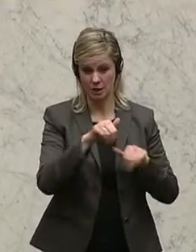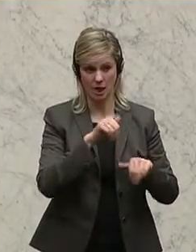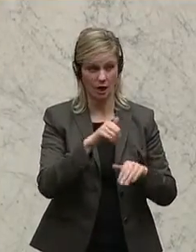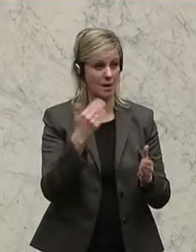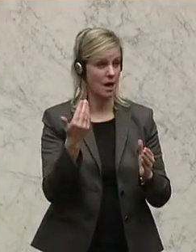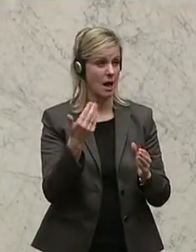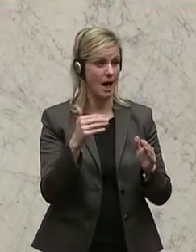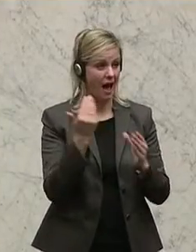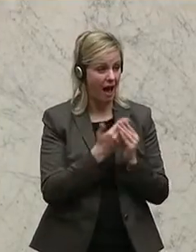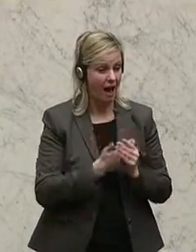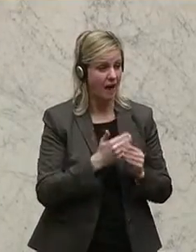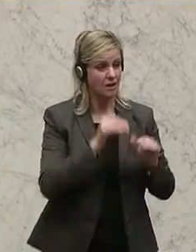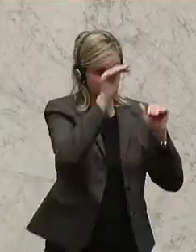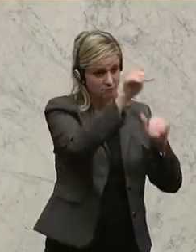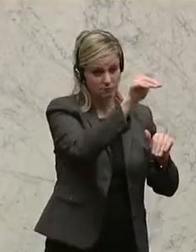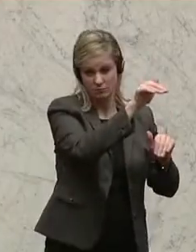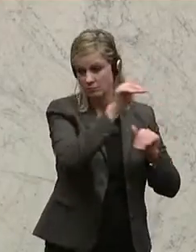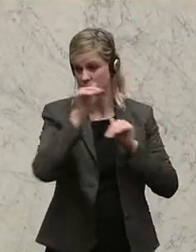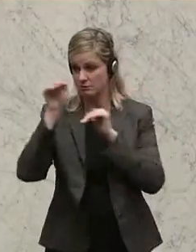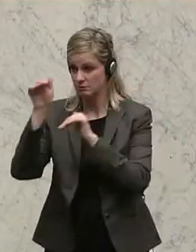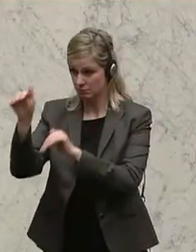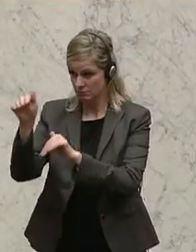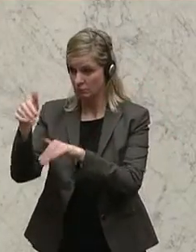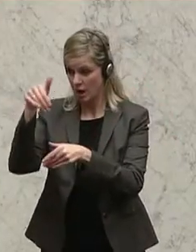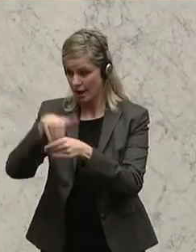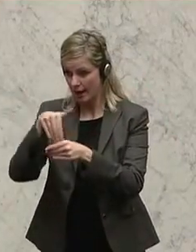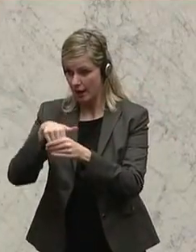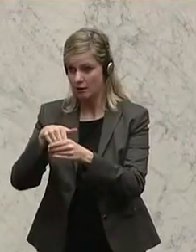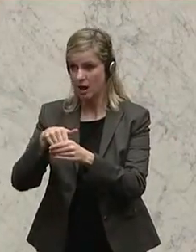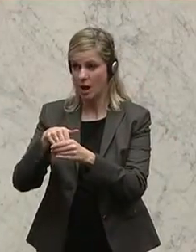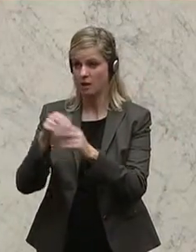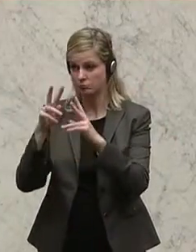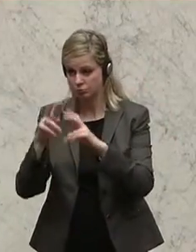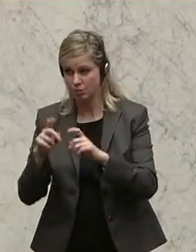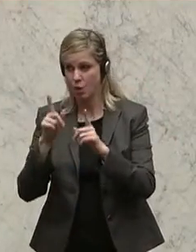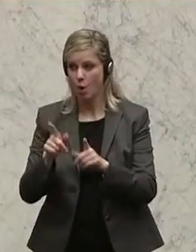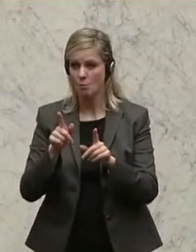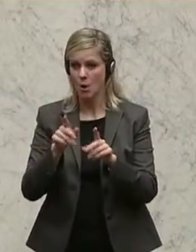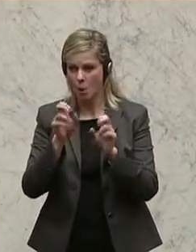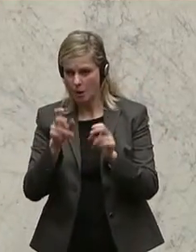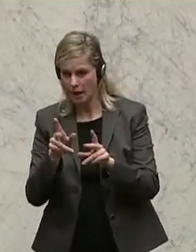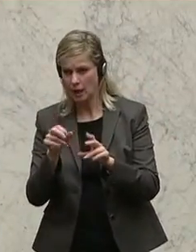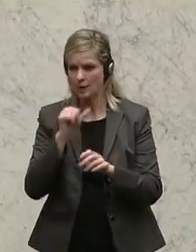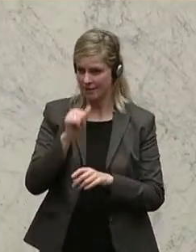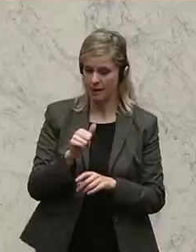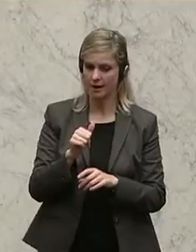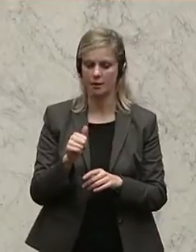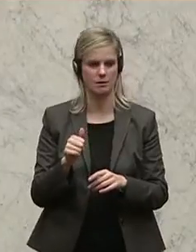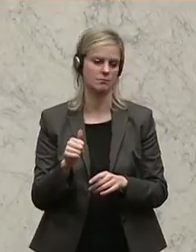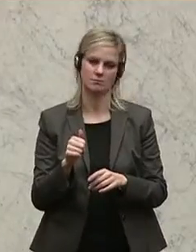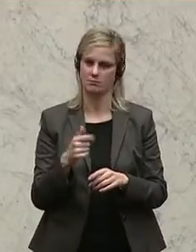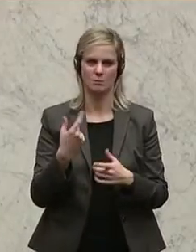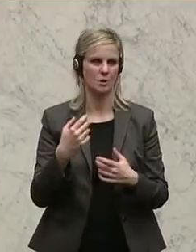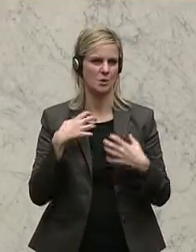werden müssen, geprüft werden müssen, um die inhaltliche Frage zu klären, ob das zu viel oder zu wenig Antwort ist, dann würde man das